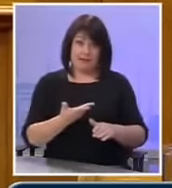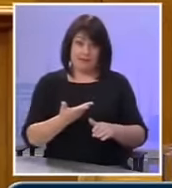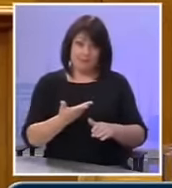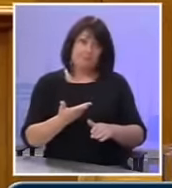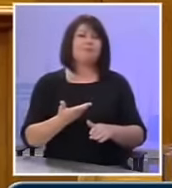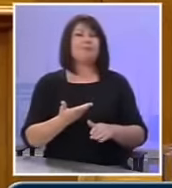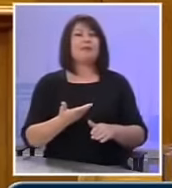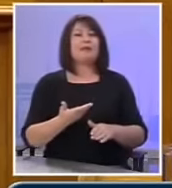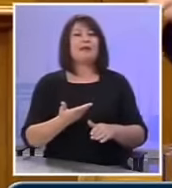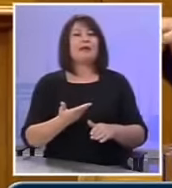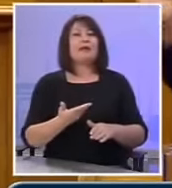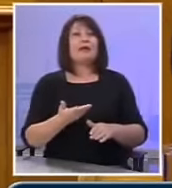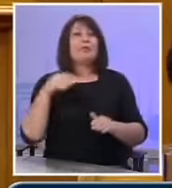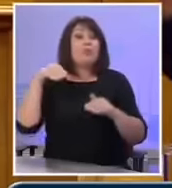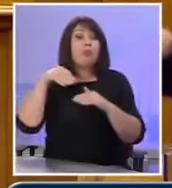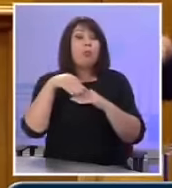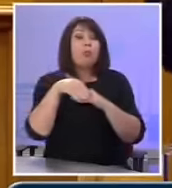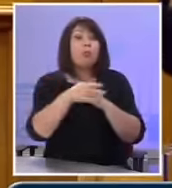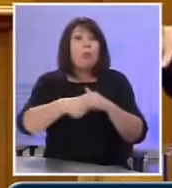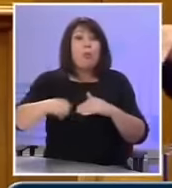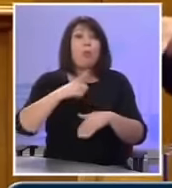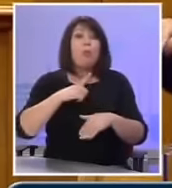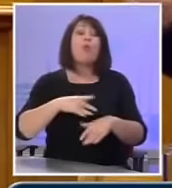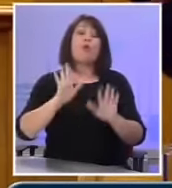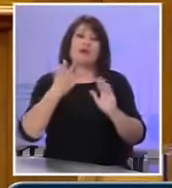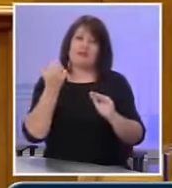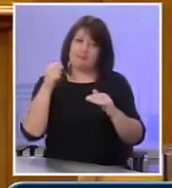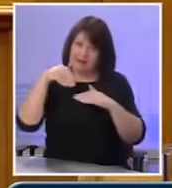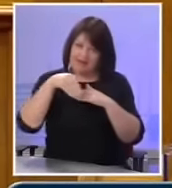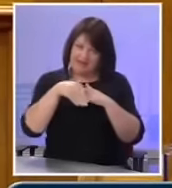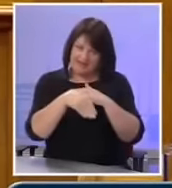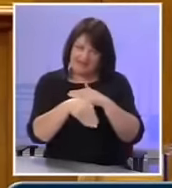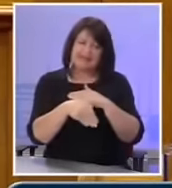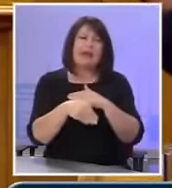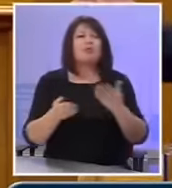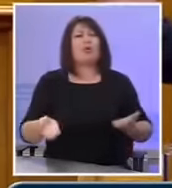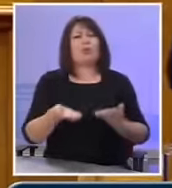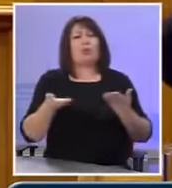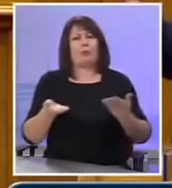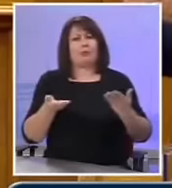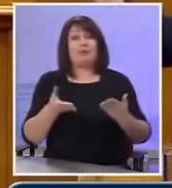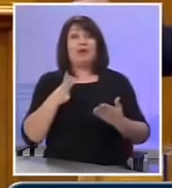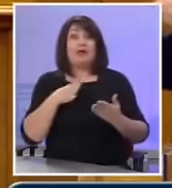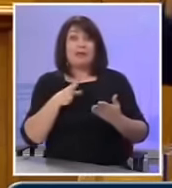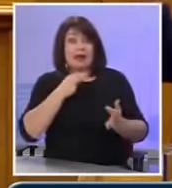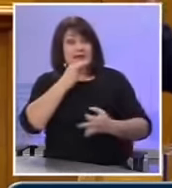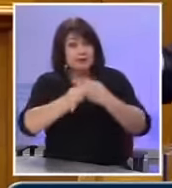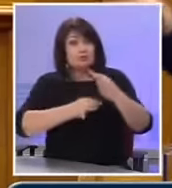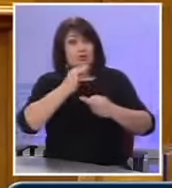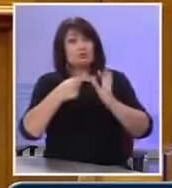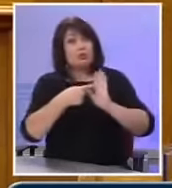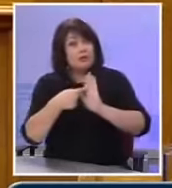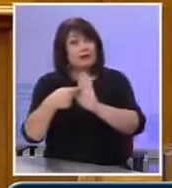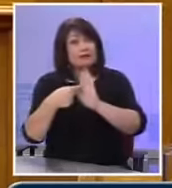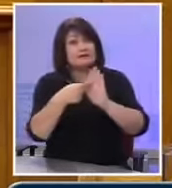είναι ότι δεν θα υπάρχει αυτή η ύφεση που όλοι περιμένουμε. Θα υπάρχει η ύφεση αλλά θα είναι πολύ μικρότερη. Αν θέλετε να μοιραστώ ποιοι είναι αυτοί οι δείκτες